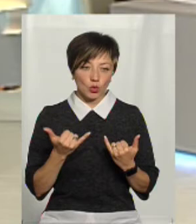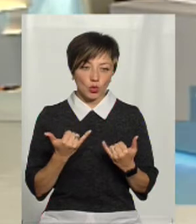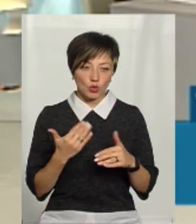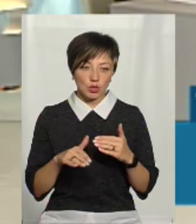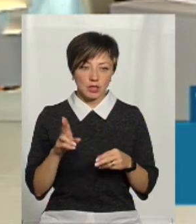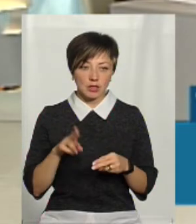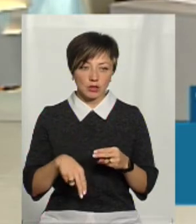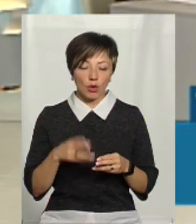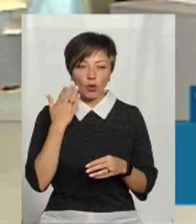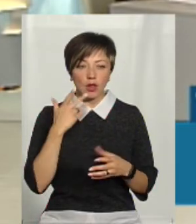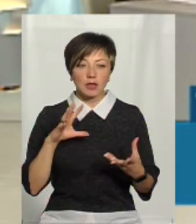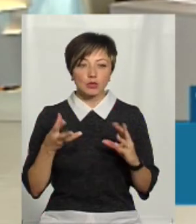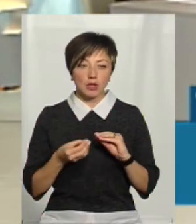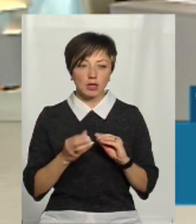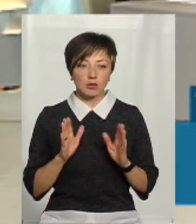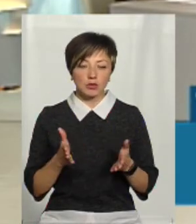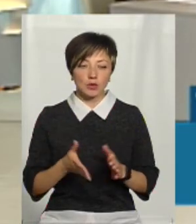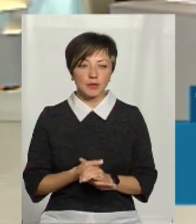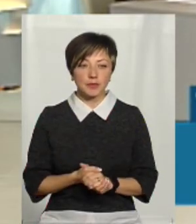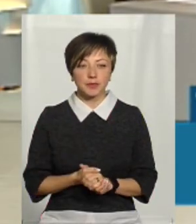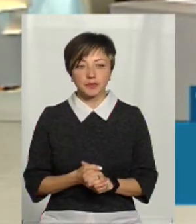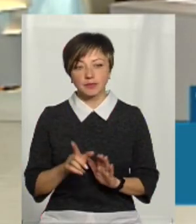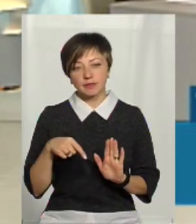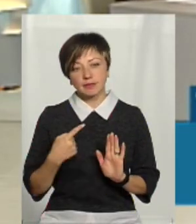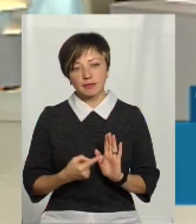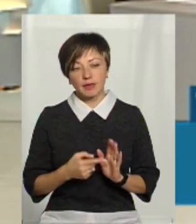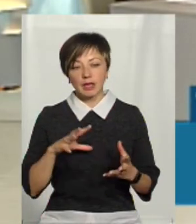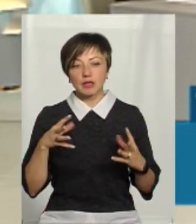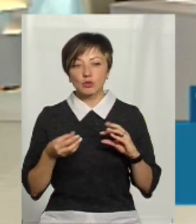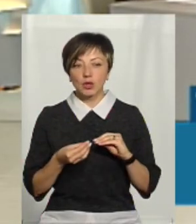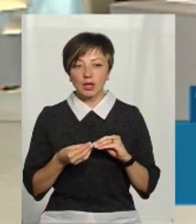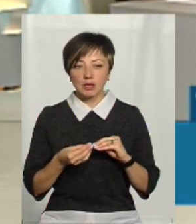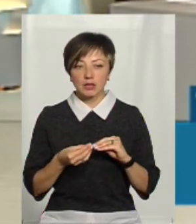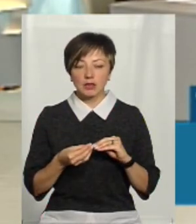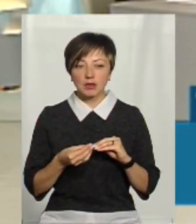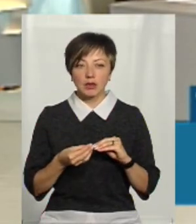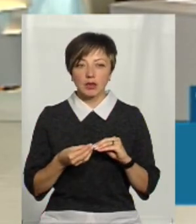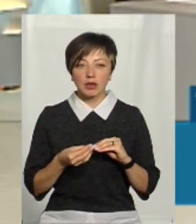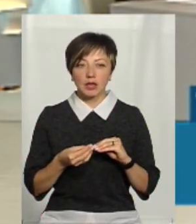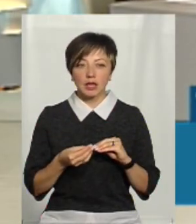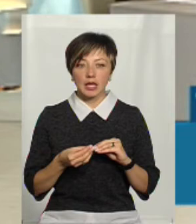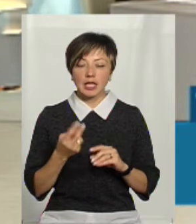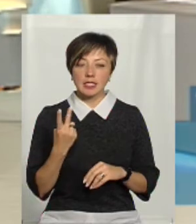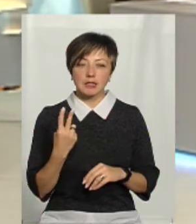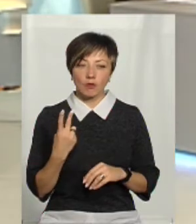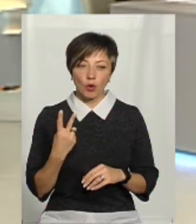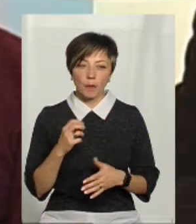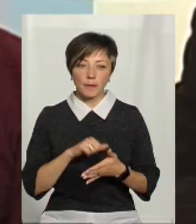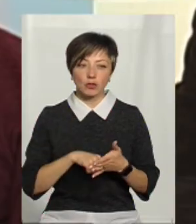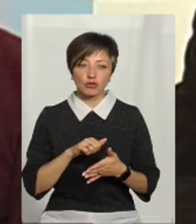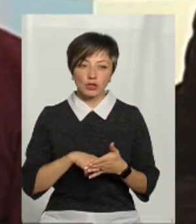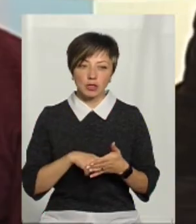сьогодні вже спливає. Коли будуть результати, пане Миколу? Ну, результати... Ви розумієте, що тут із тих двох причин.